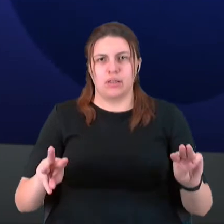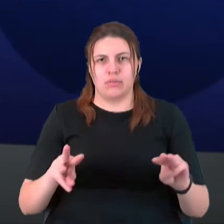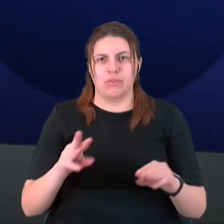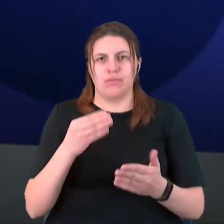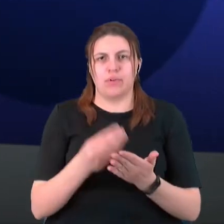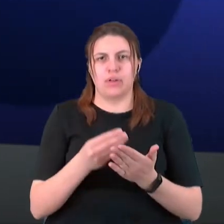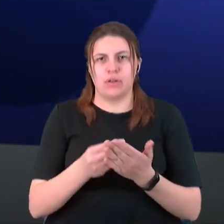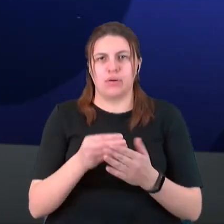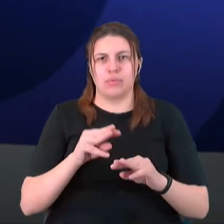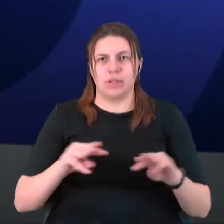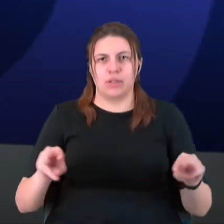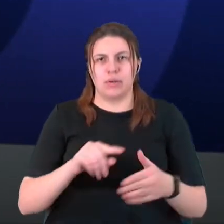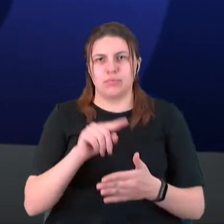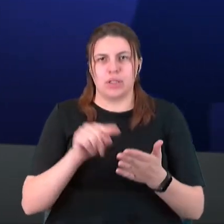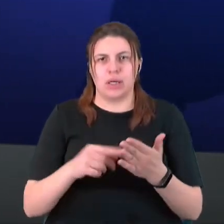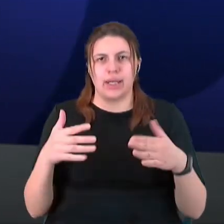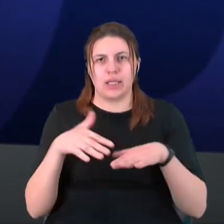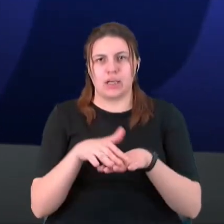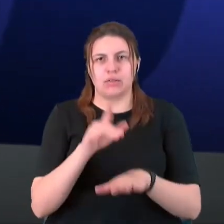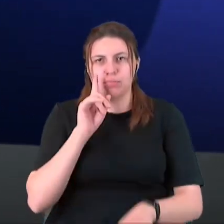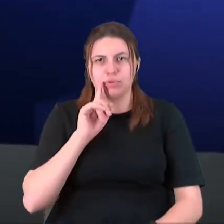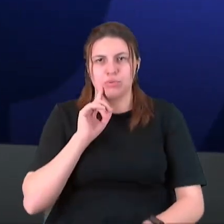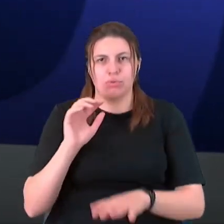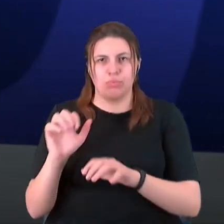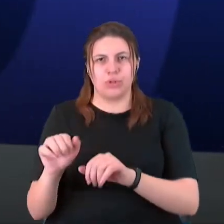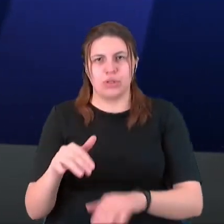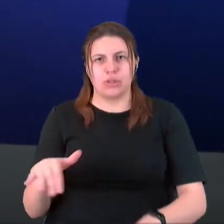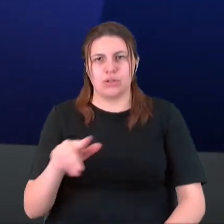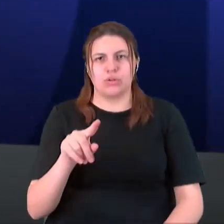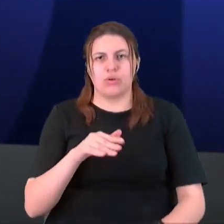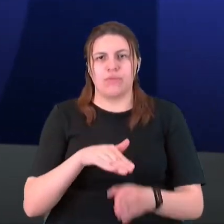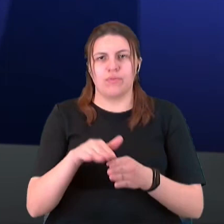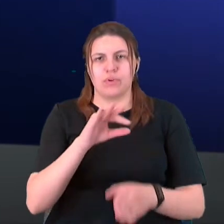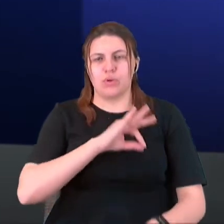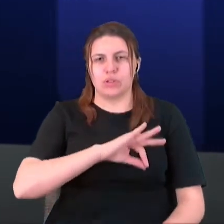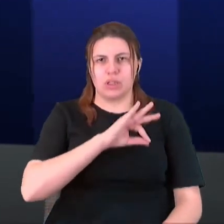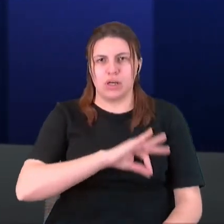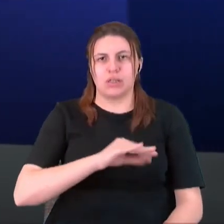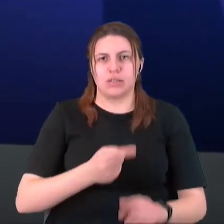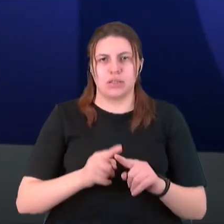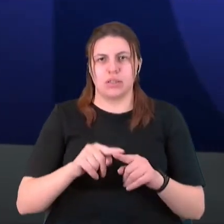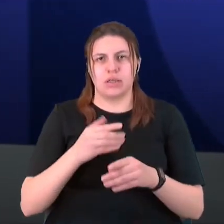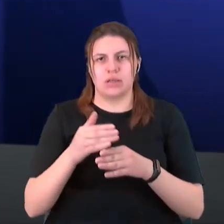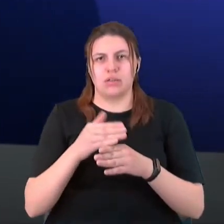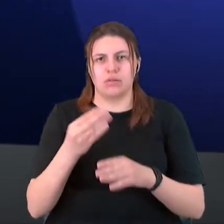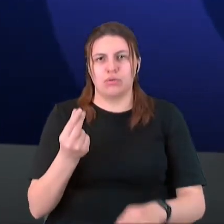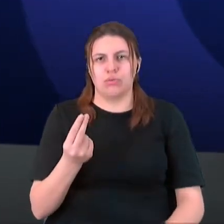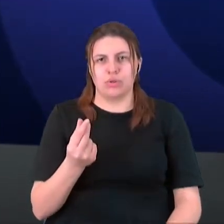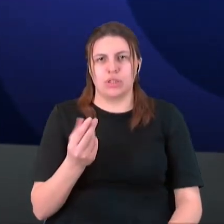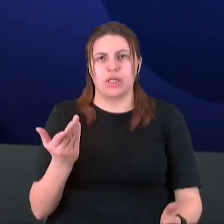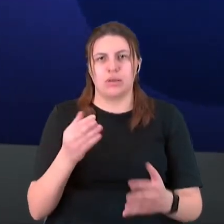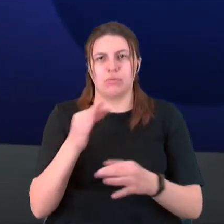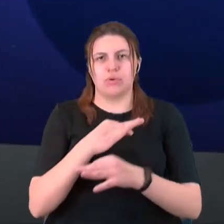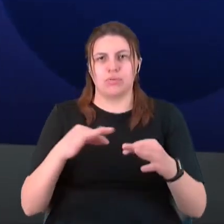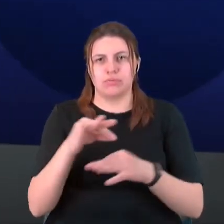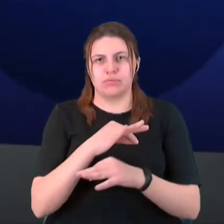реінтеграції тимчасово окупованих територій щодо використання цих кредитних коштів. Які проекти реалізують в рамках проєкту